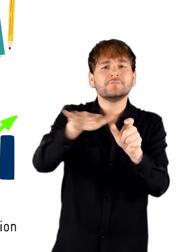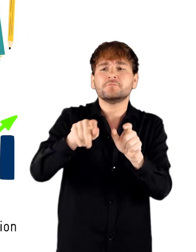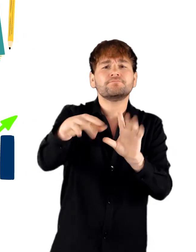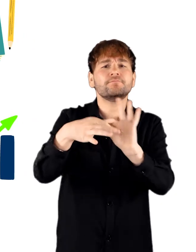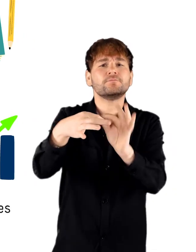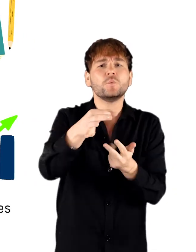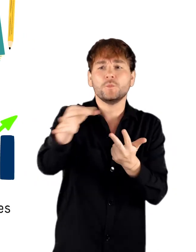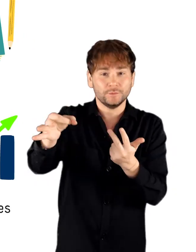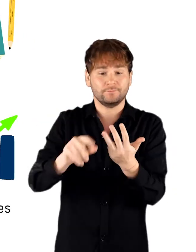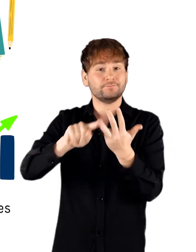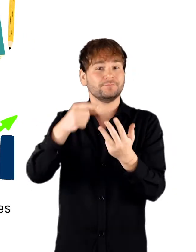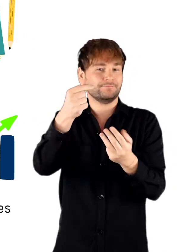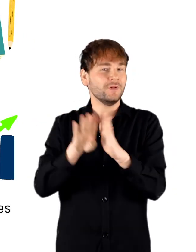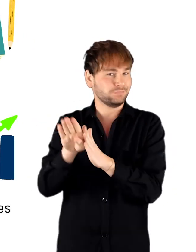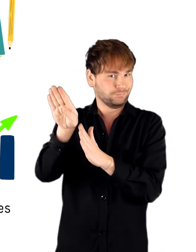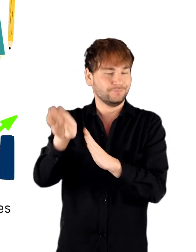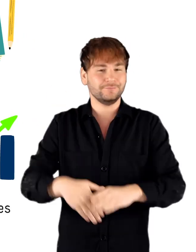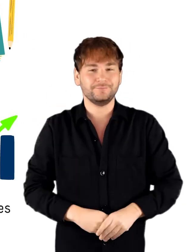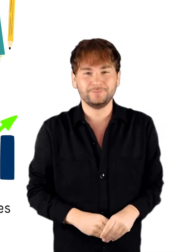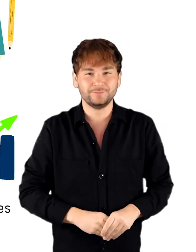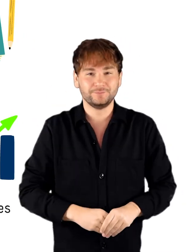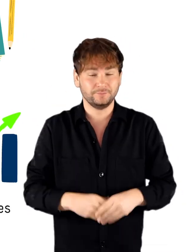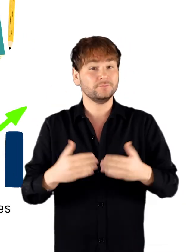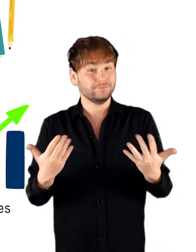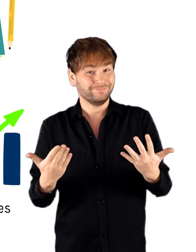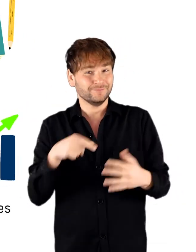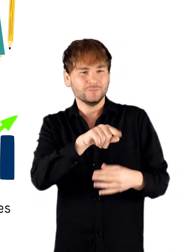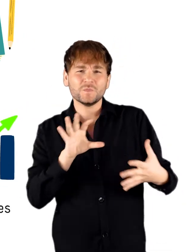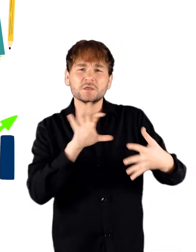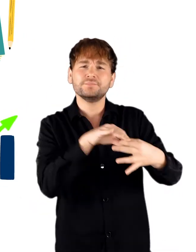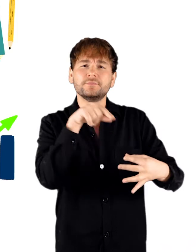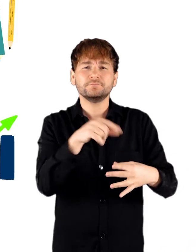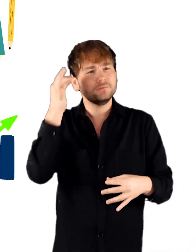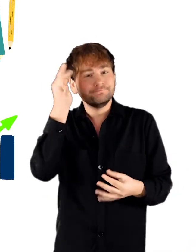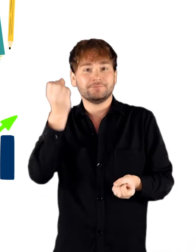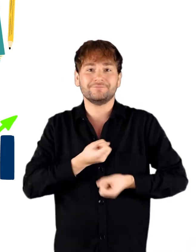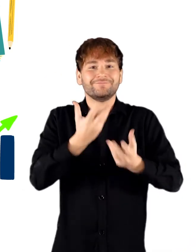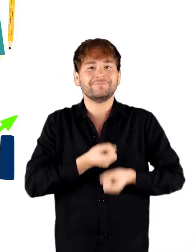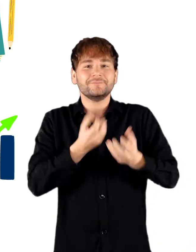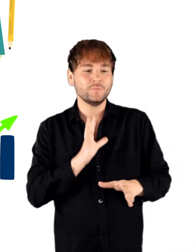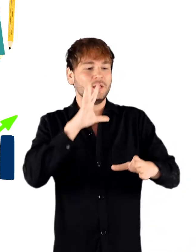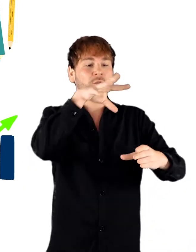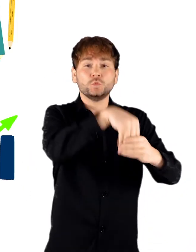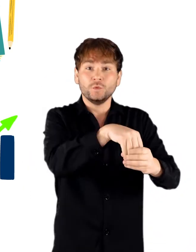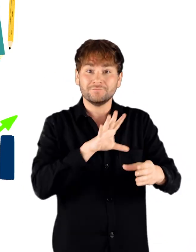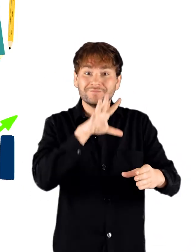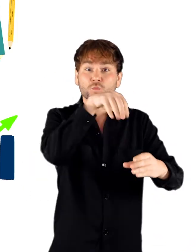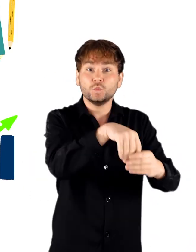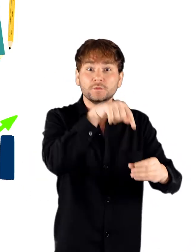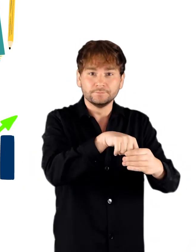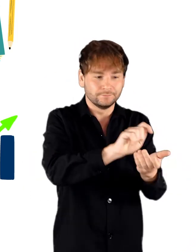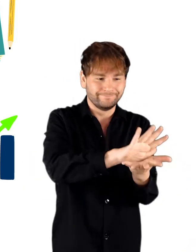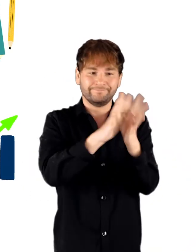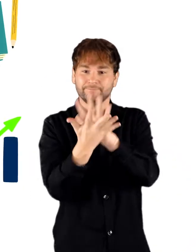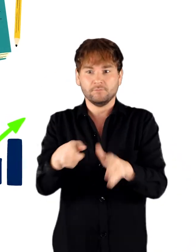'éducation, et en coopération avec les autorités locales et le monde des affaires. Des approches innovantes et inclusives